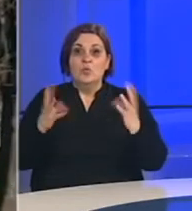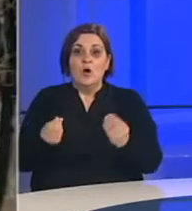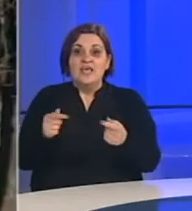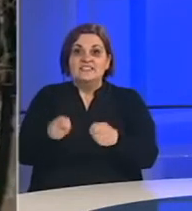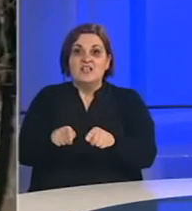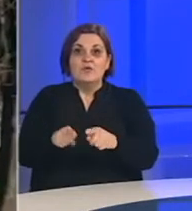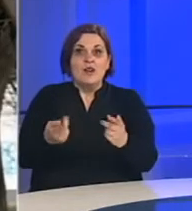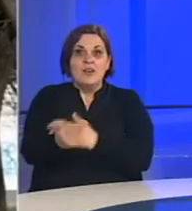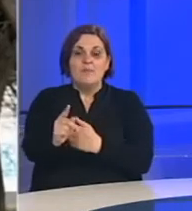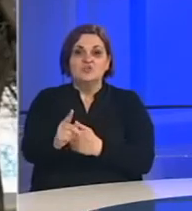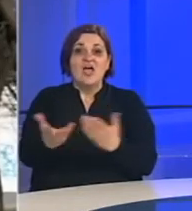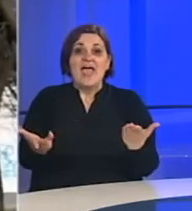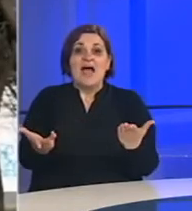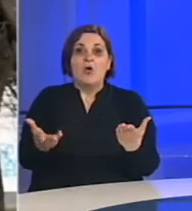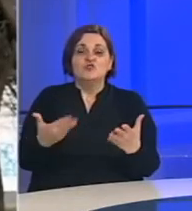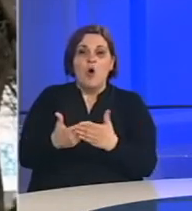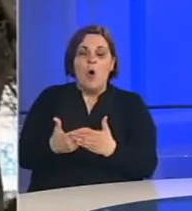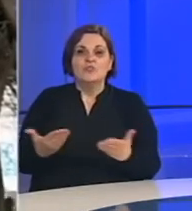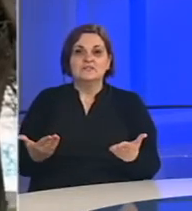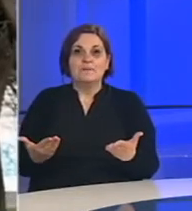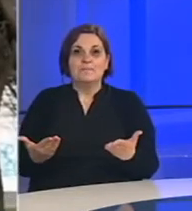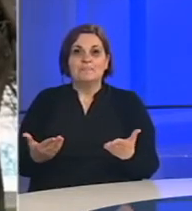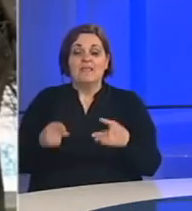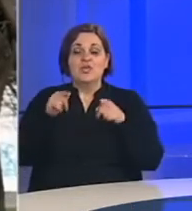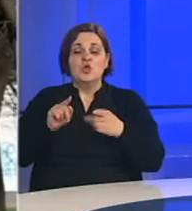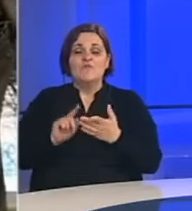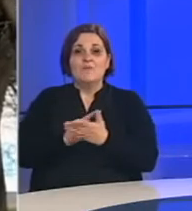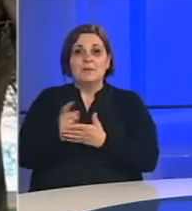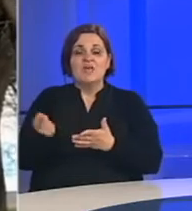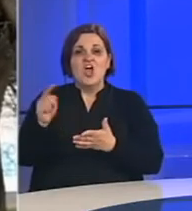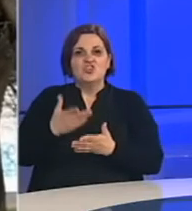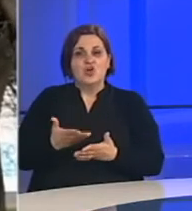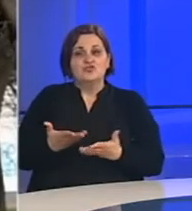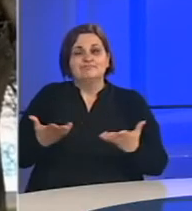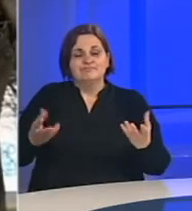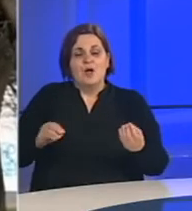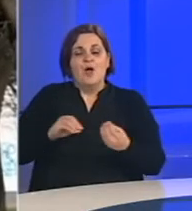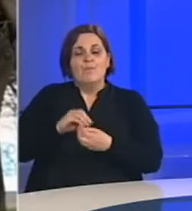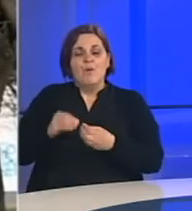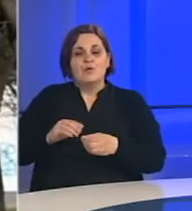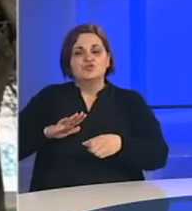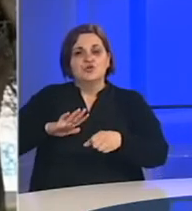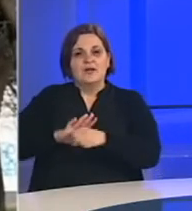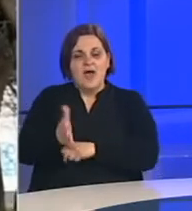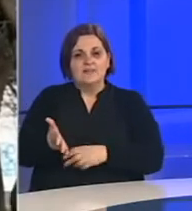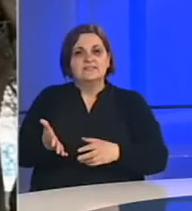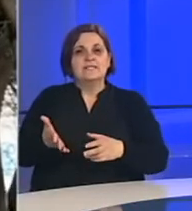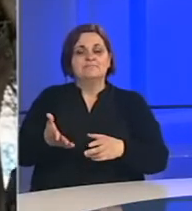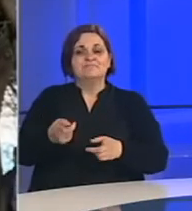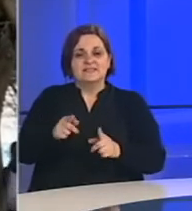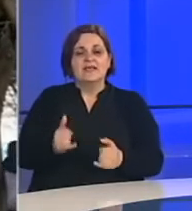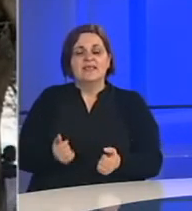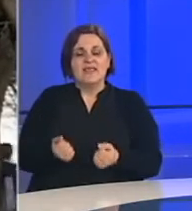Nažalost, informacije koje dobivamo to je da je i u ovom periodu došlo da eskalacije porodičnog nasilja tako da je